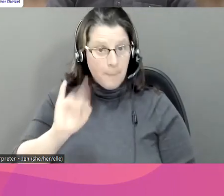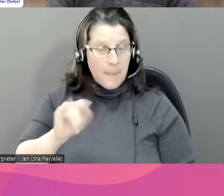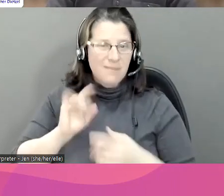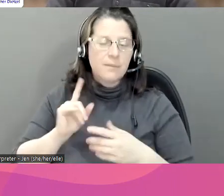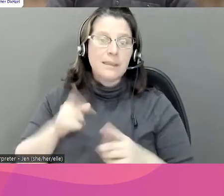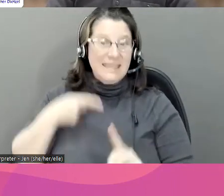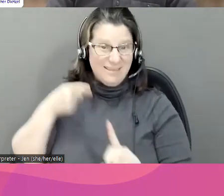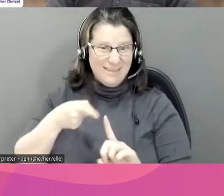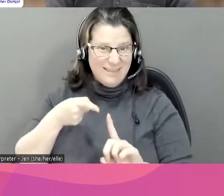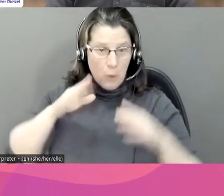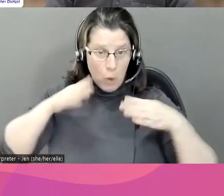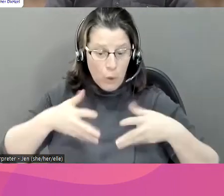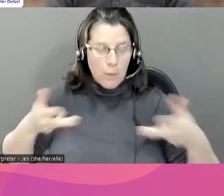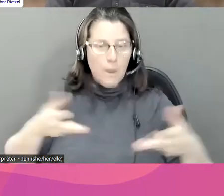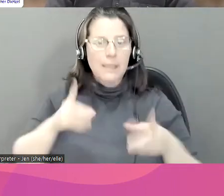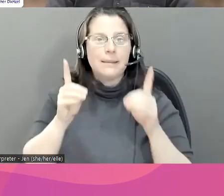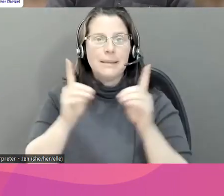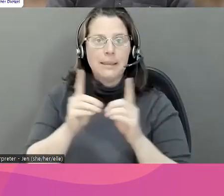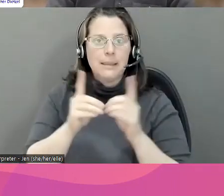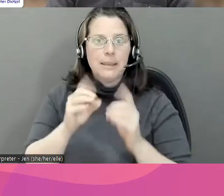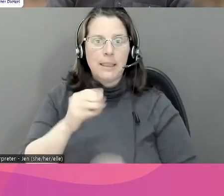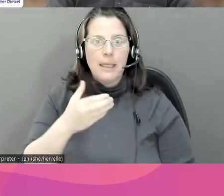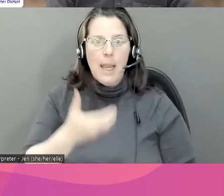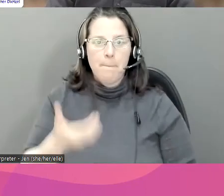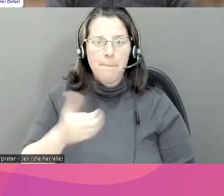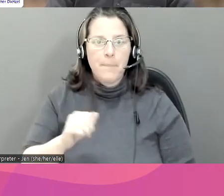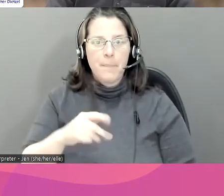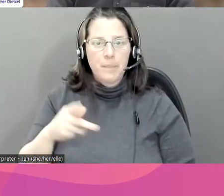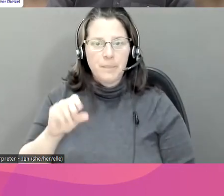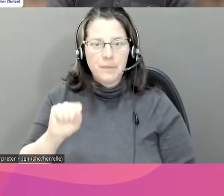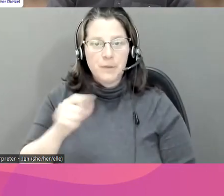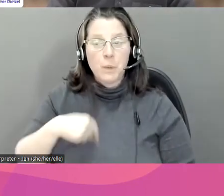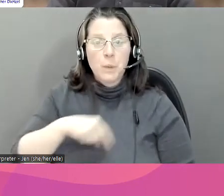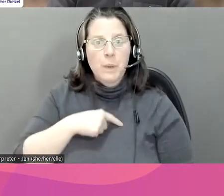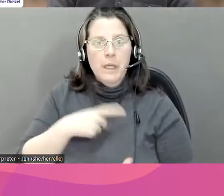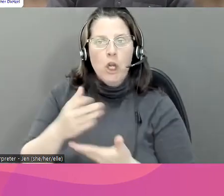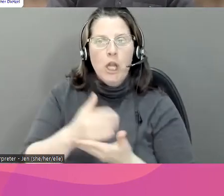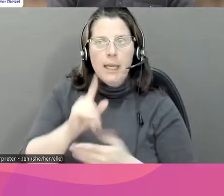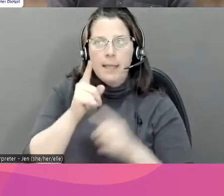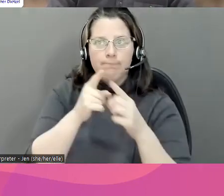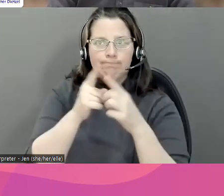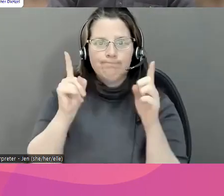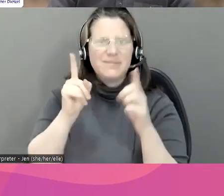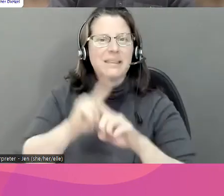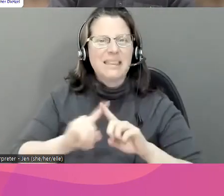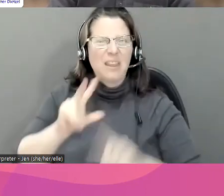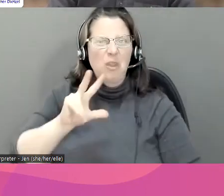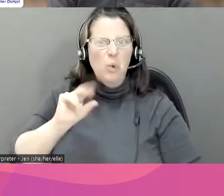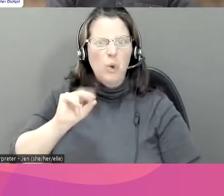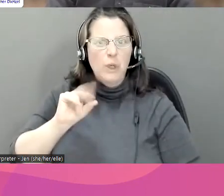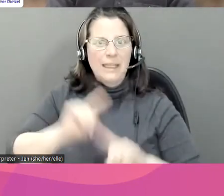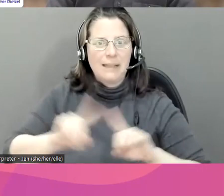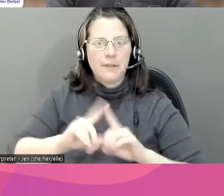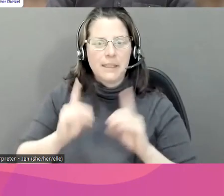faisons. C'est surtout pour les sites de rencontres. Donc, nous étudions les politiques de modération de